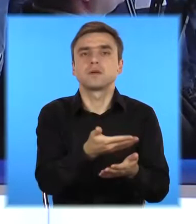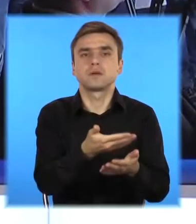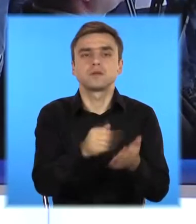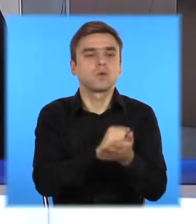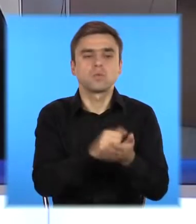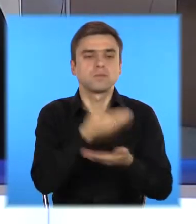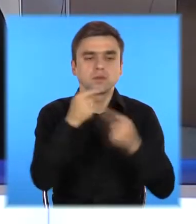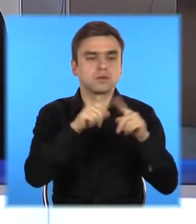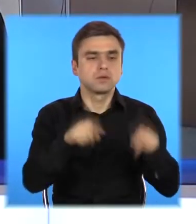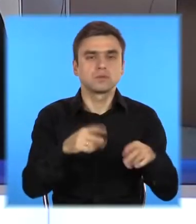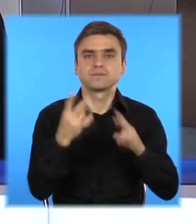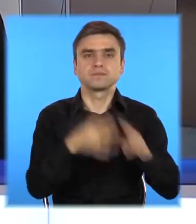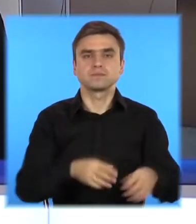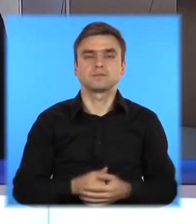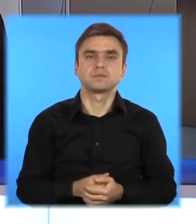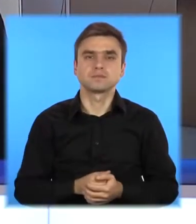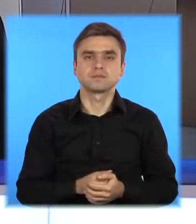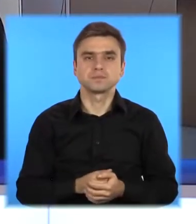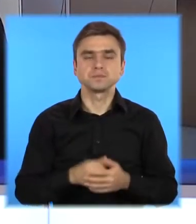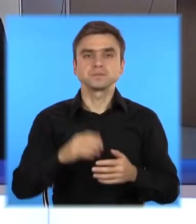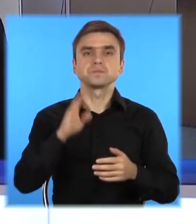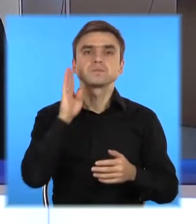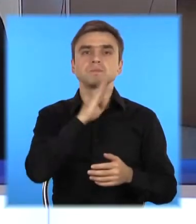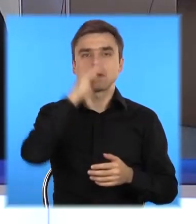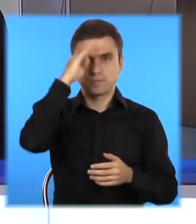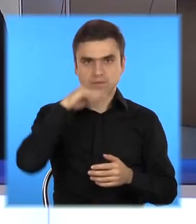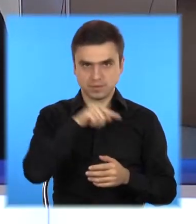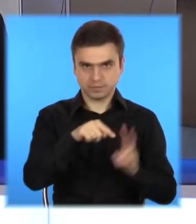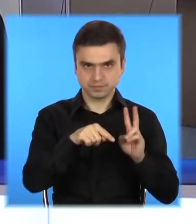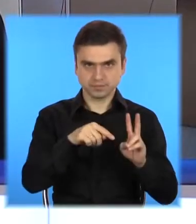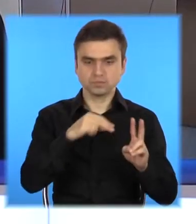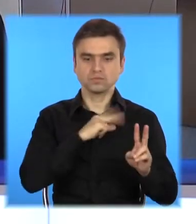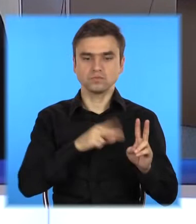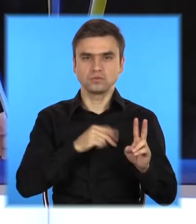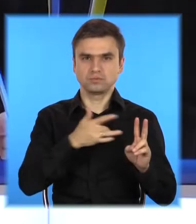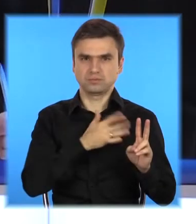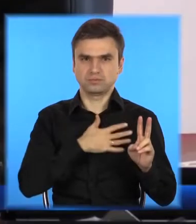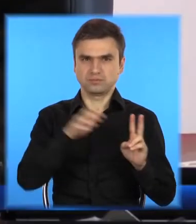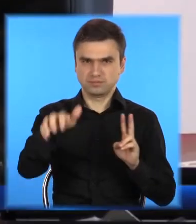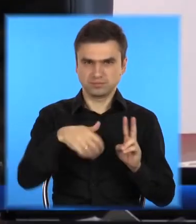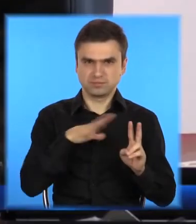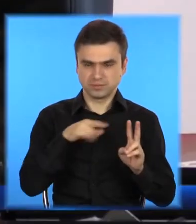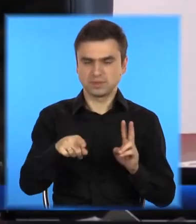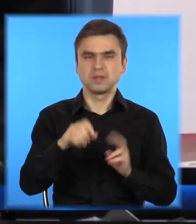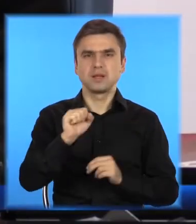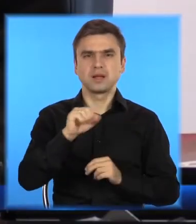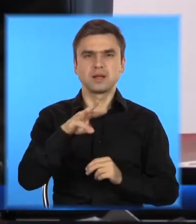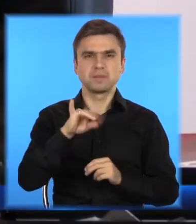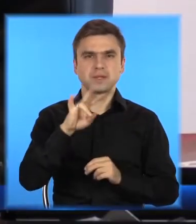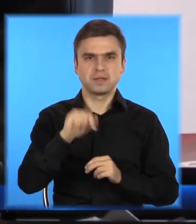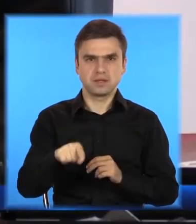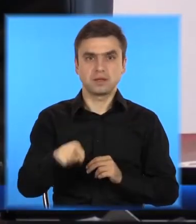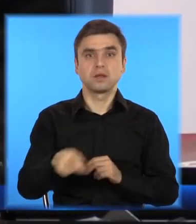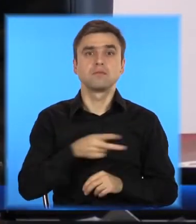Їх звинувачують у нарузі над тілом і надані неправдивих свідчень. За це їм загрожує позбавлення волі на сім років.